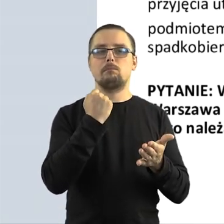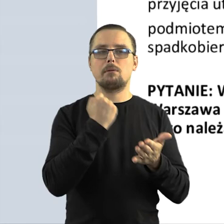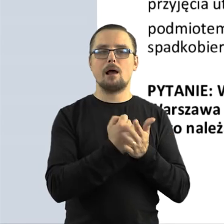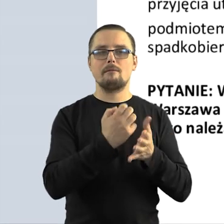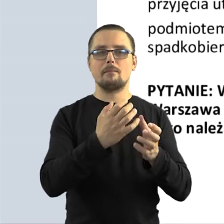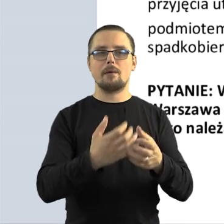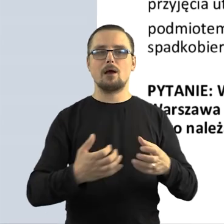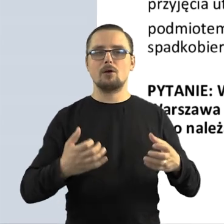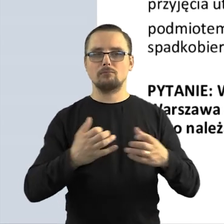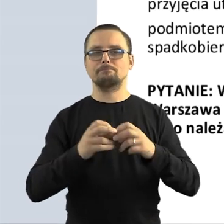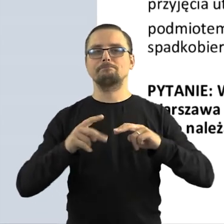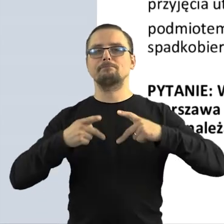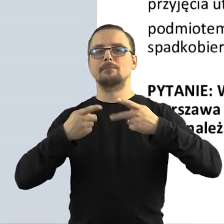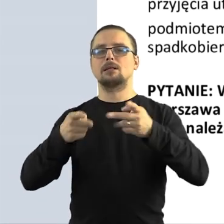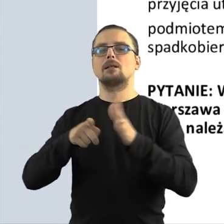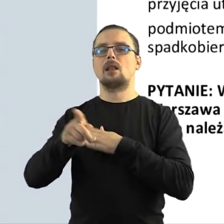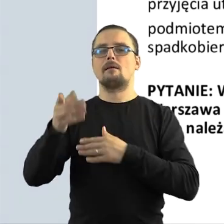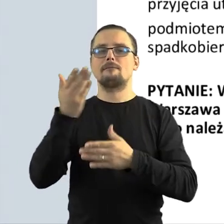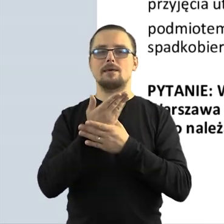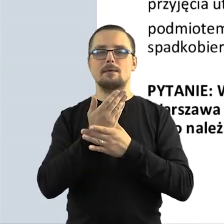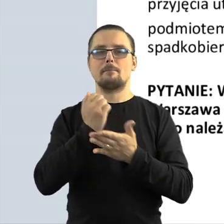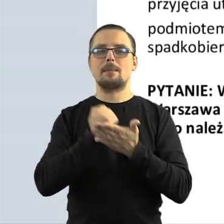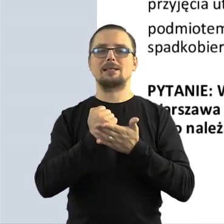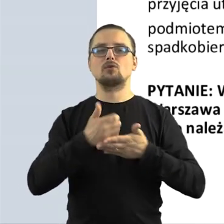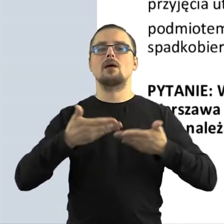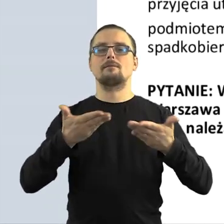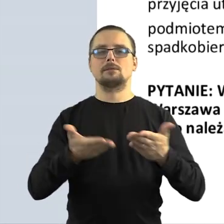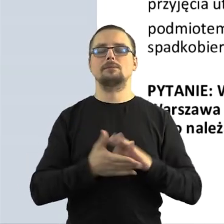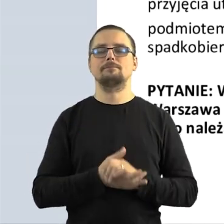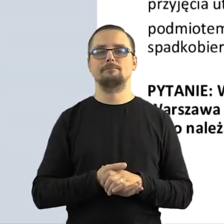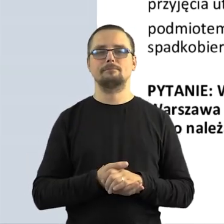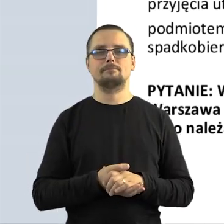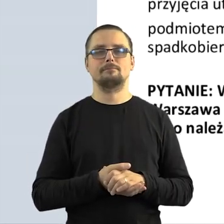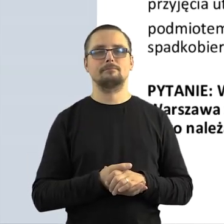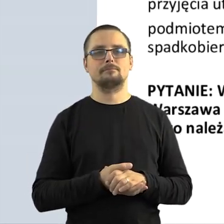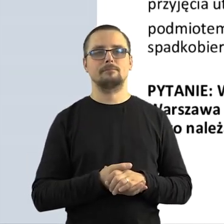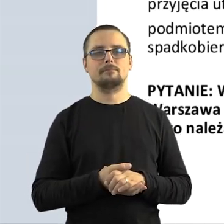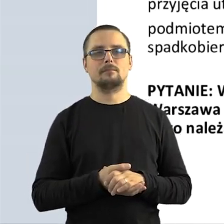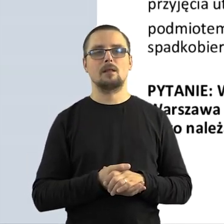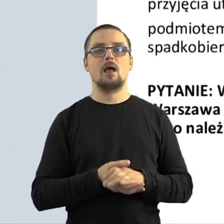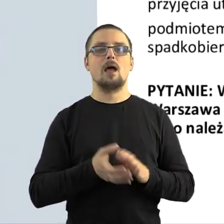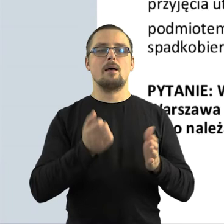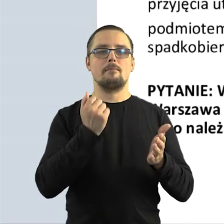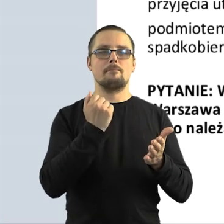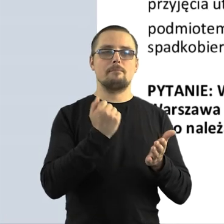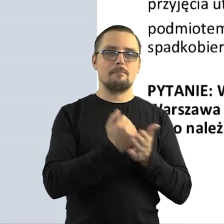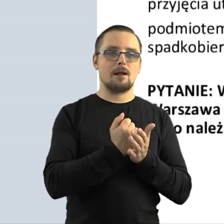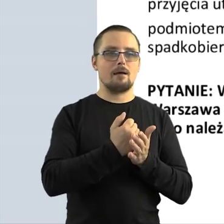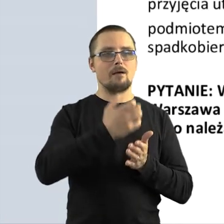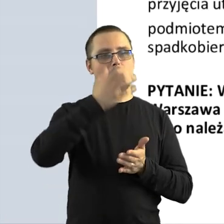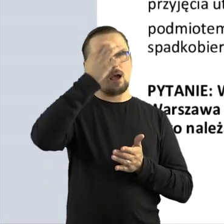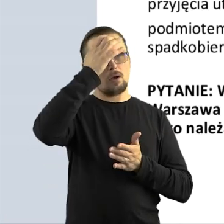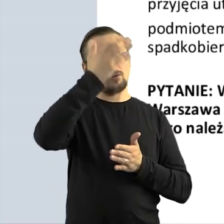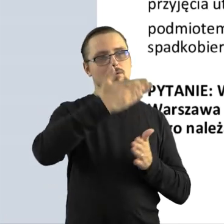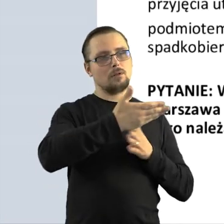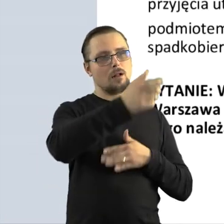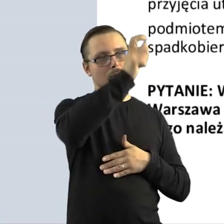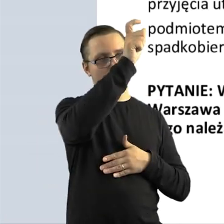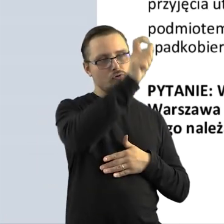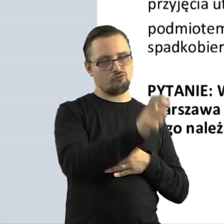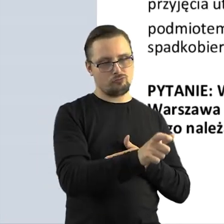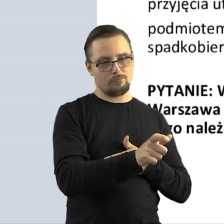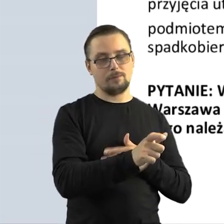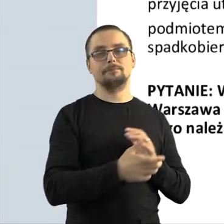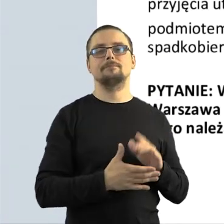to prawa majątkowe do danego utworu przechodzą na pracodawcę. I tutaj znowu prawa osobiste, czyli prawo do